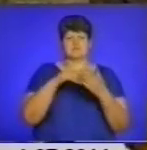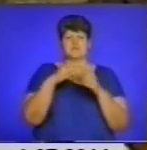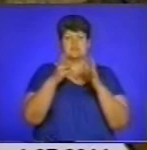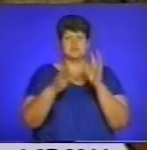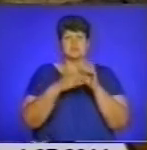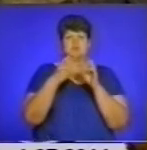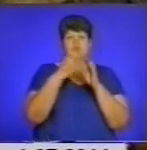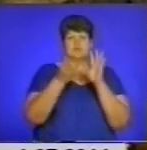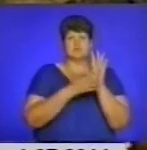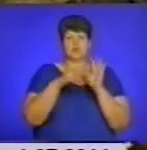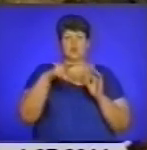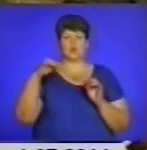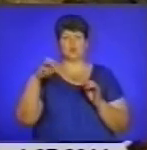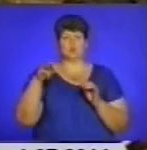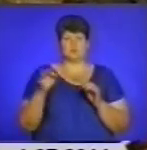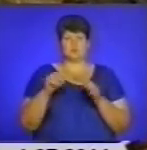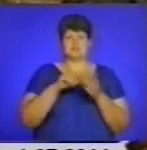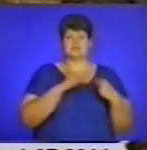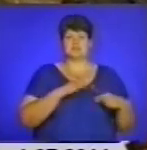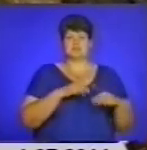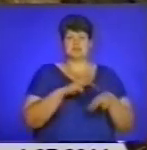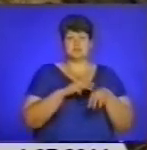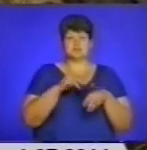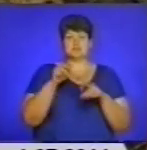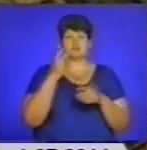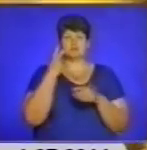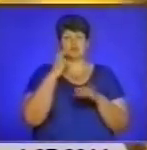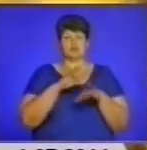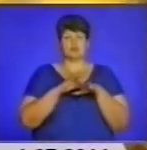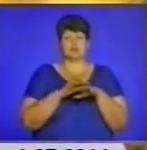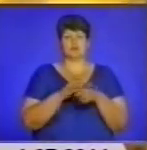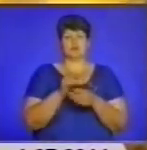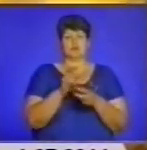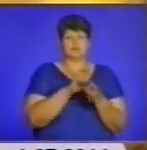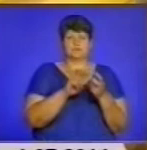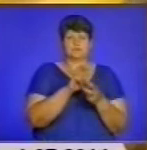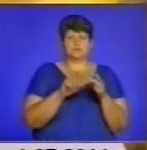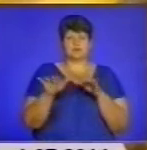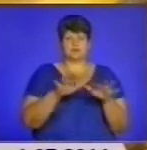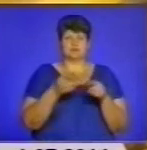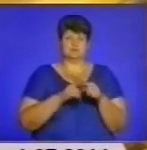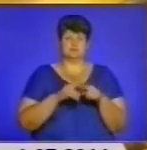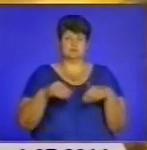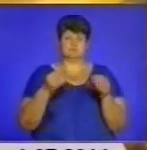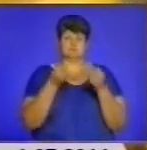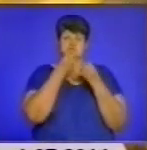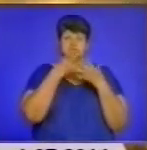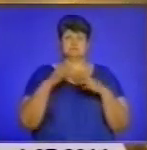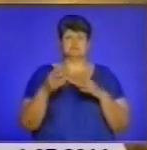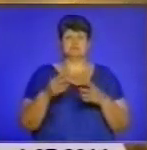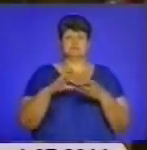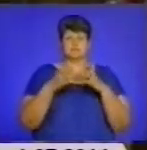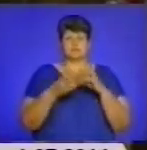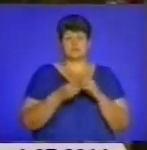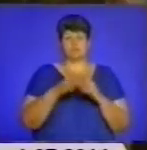на 19 лютого працівники міліції постійно проводили оперативно-пошукові заходи. І така робота принесла позитивний результат. У ніч з 30